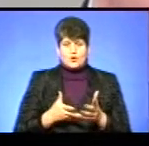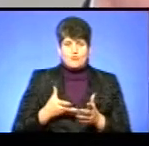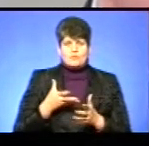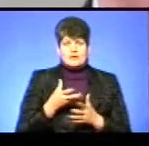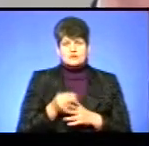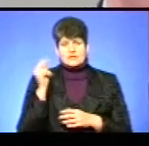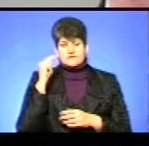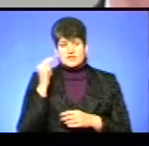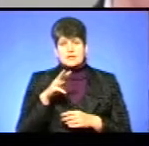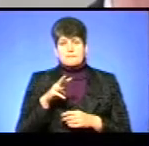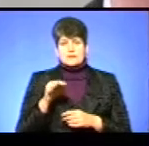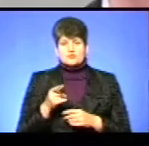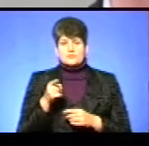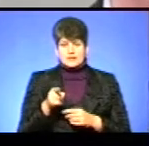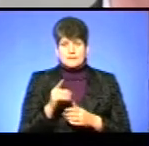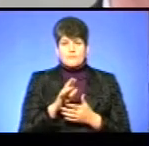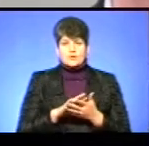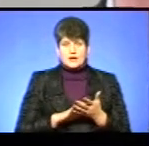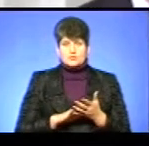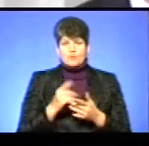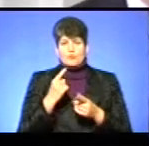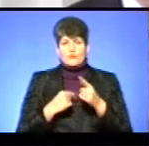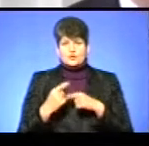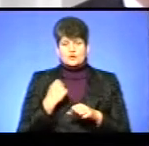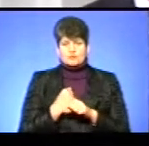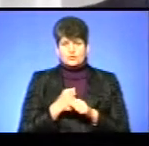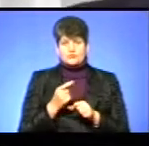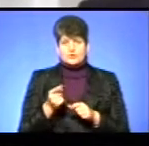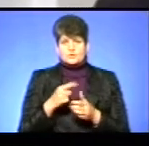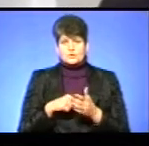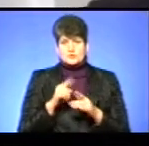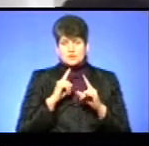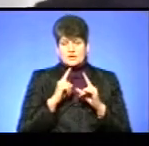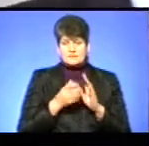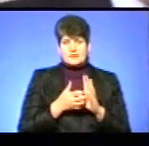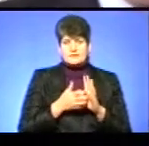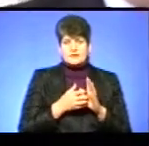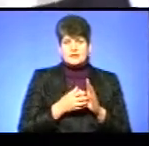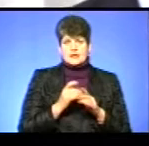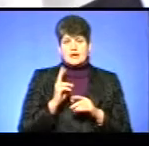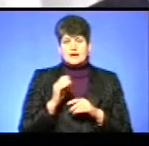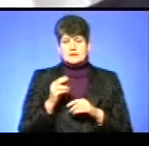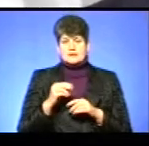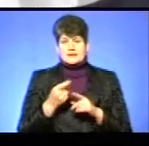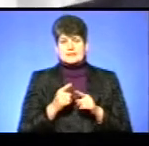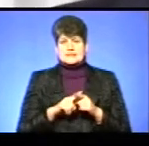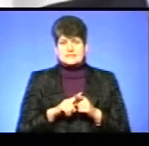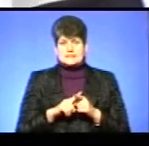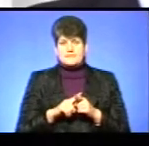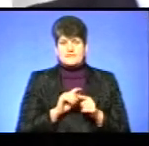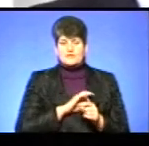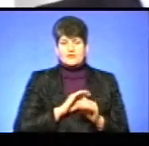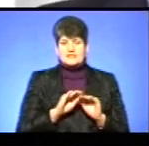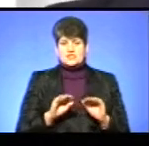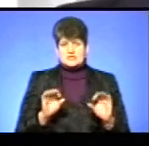магістратурі, щоб вони в подальшому розумілися на роботу в Тернопільському міську раду. Цього року ми найбільше вчуємо в РАК-кадрі, це такі спеціальності, як вихователі в